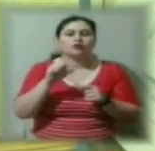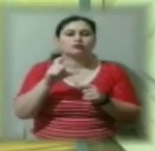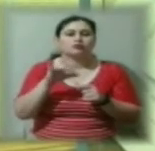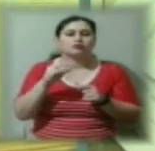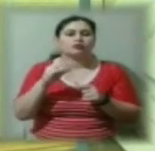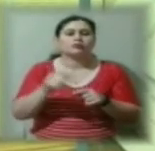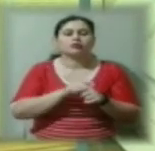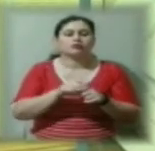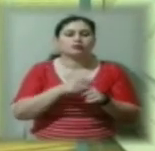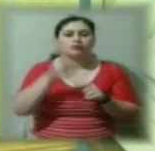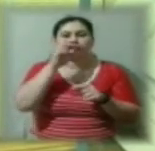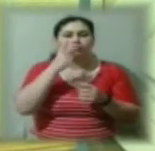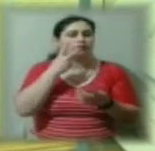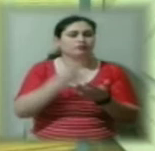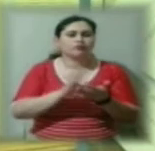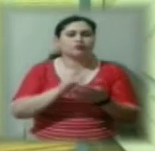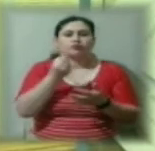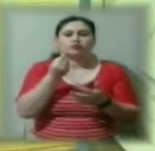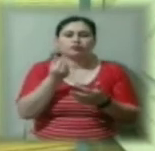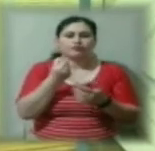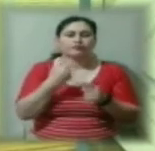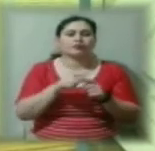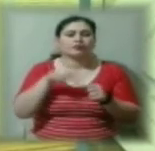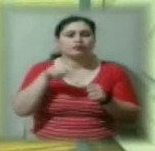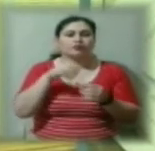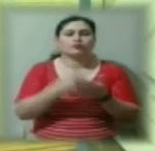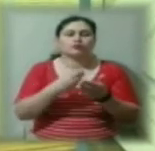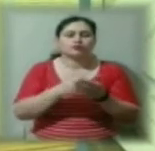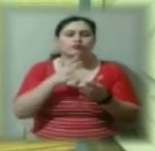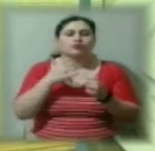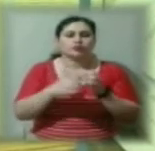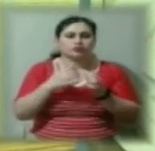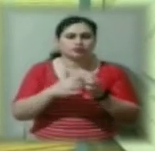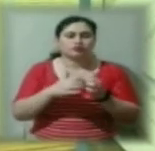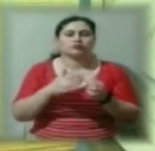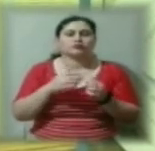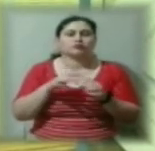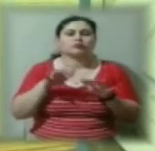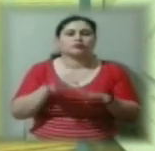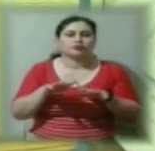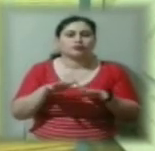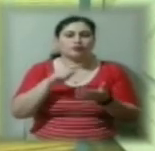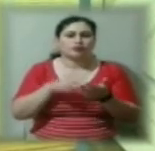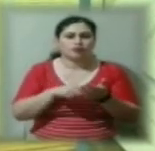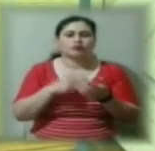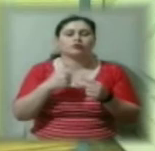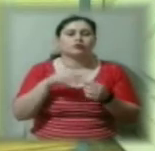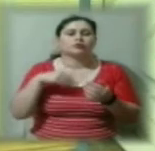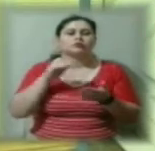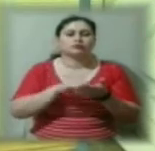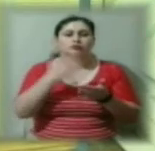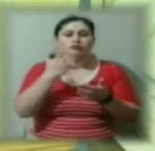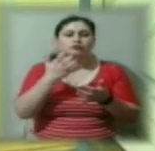передбачає коштів, і ми в цьому бюджеті, в Херсоні, в бюджеті міста заклали 500 тисяч саме для дітей.